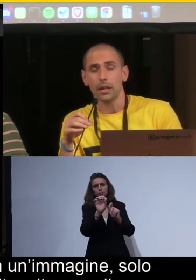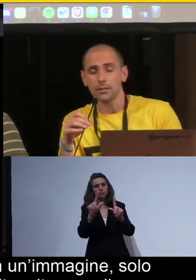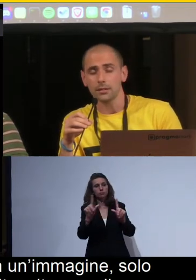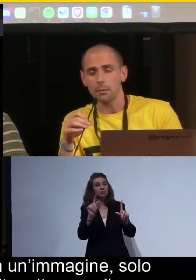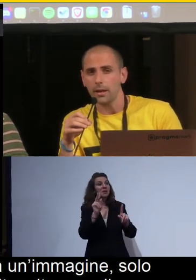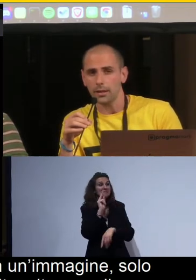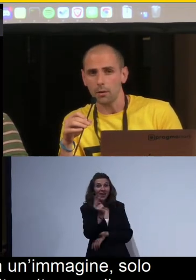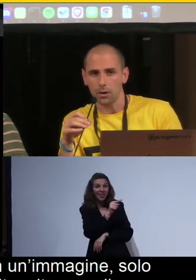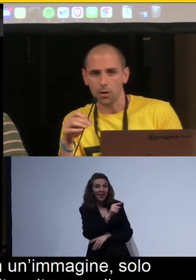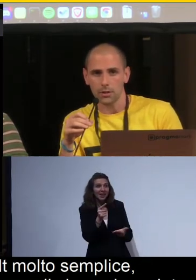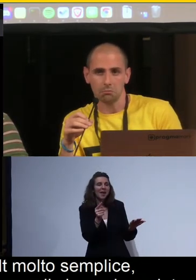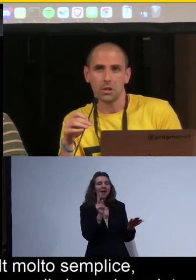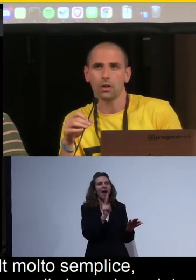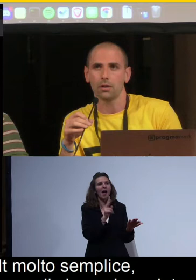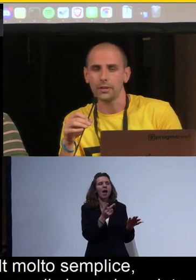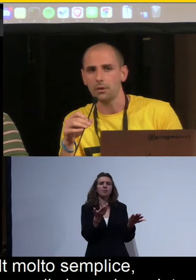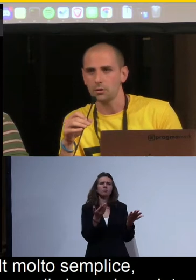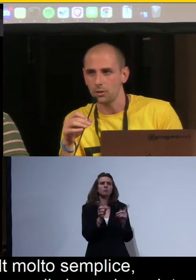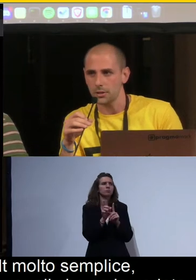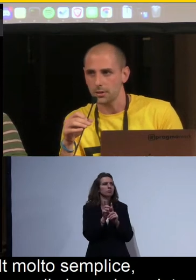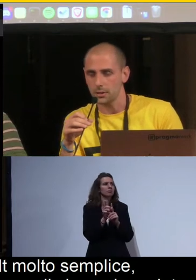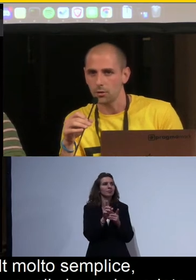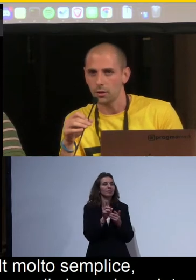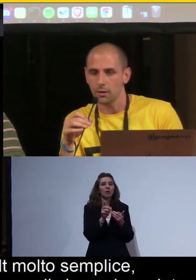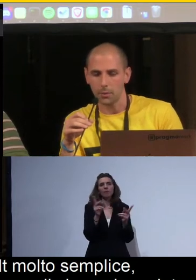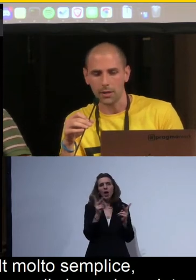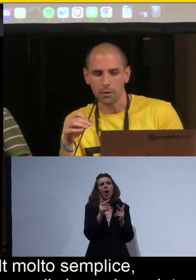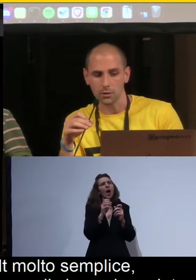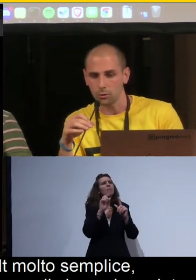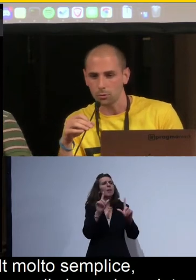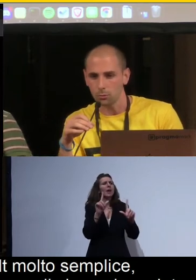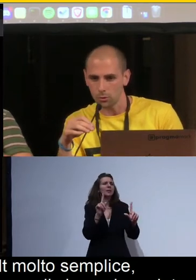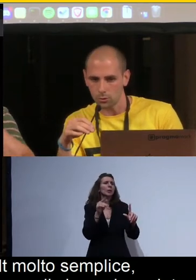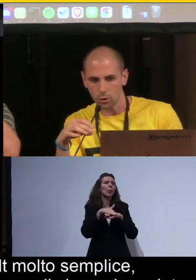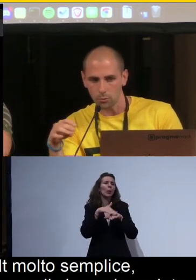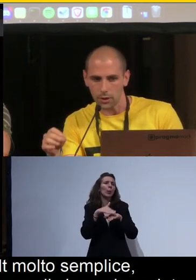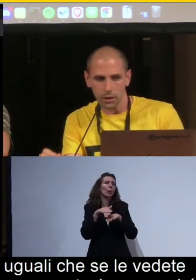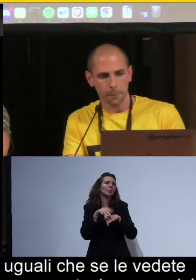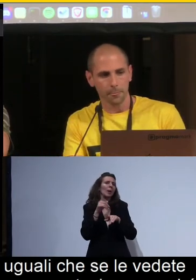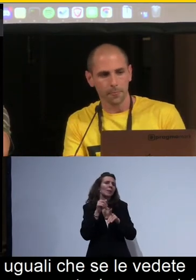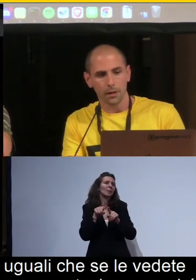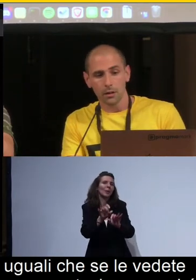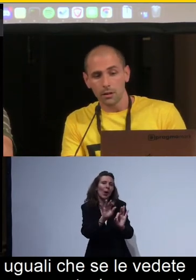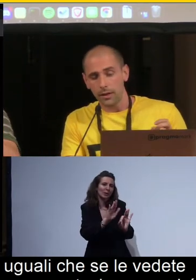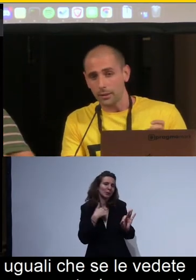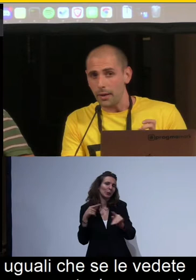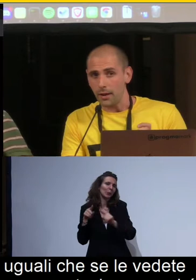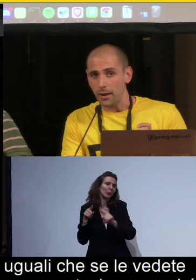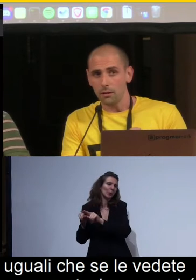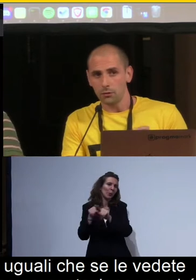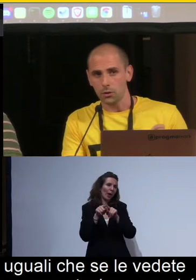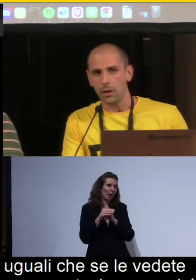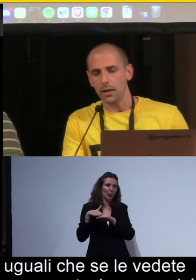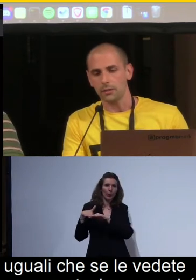direste mai che è qualcosa che non avete mai visto in una presentazione perché è una cosa molto molto comune. La